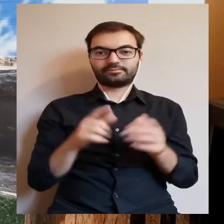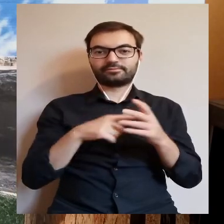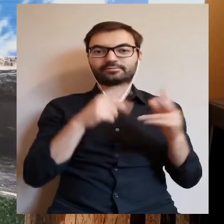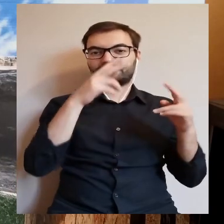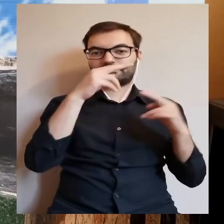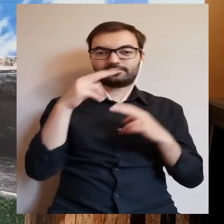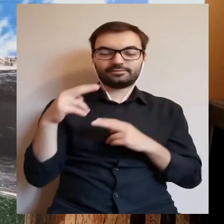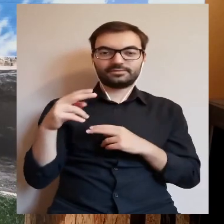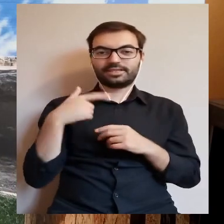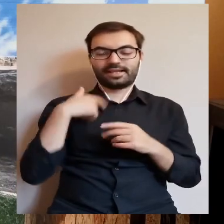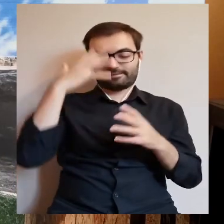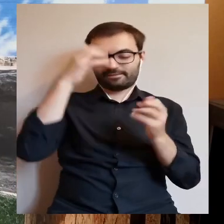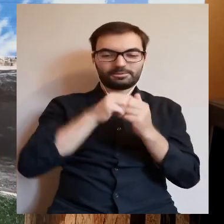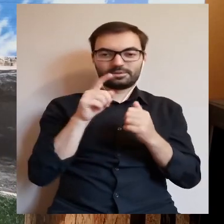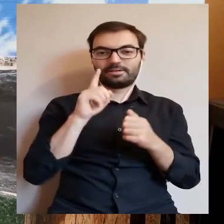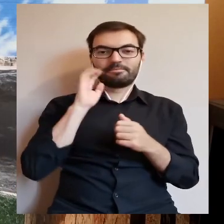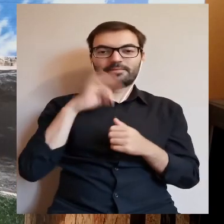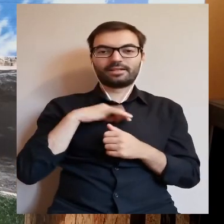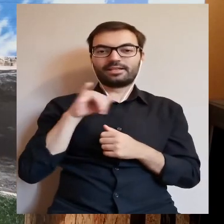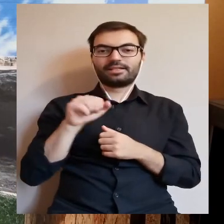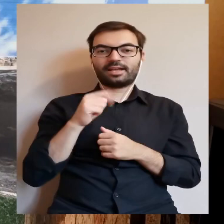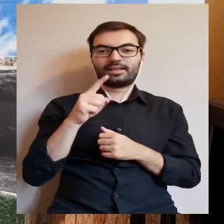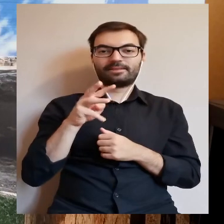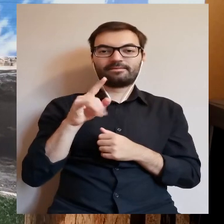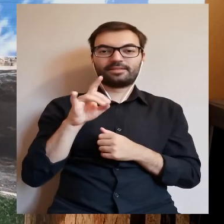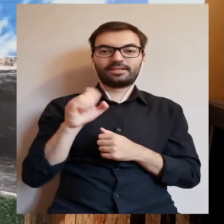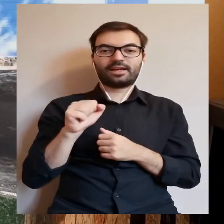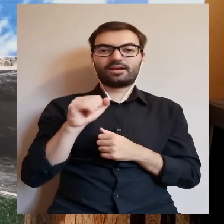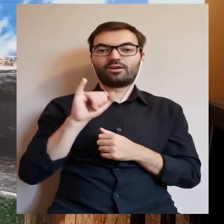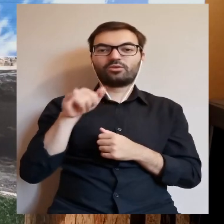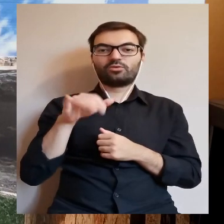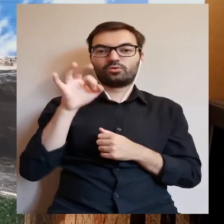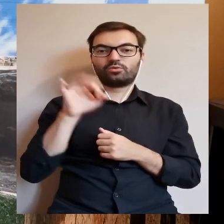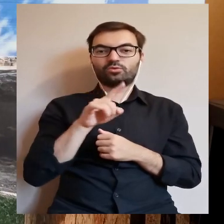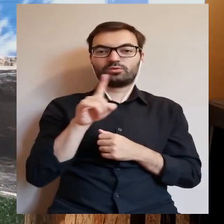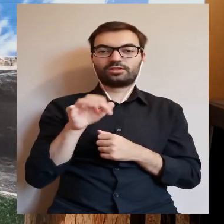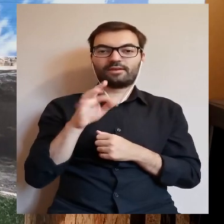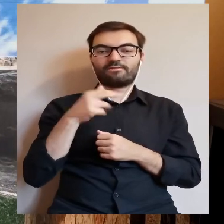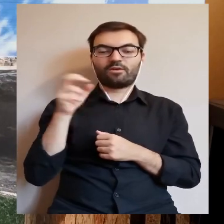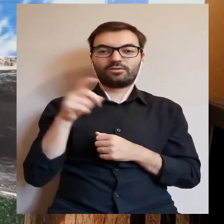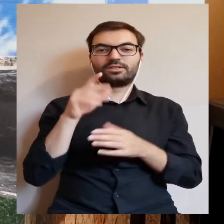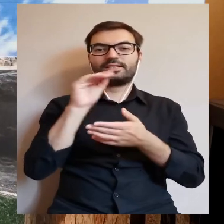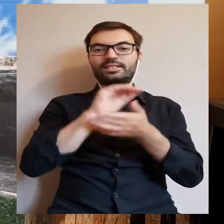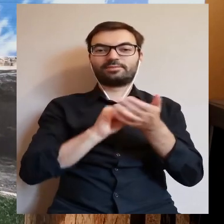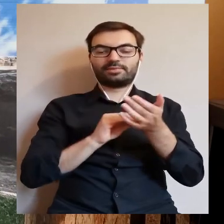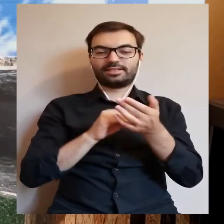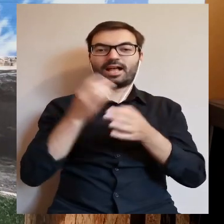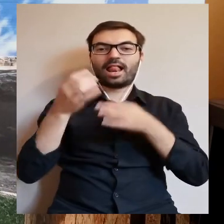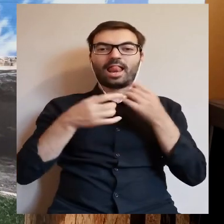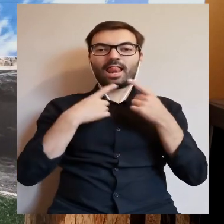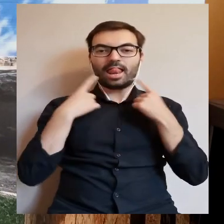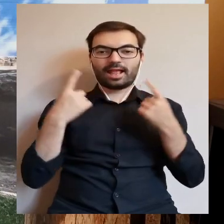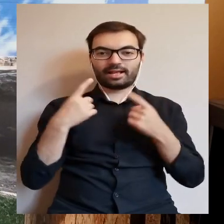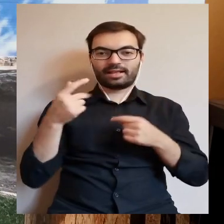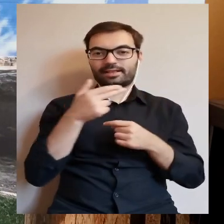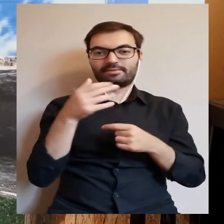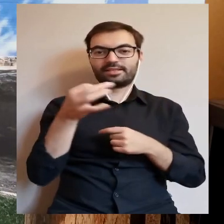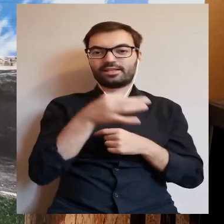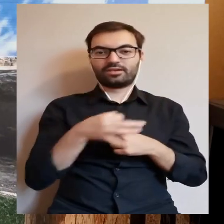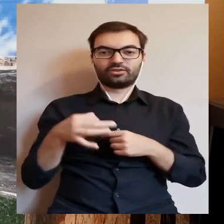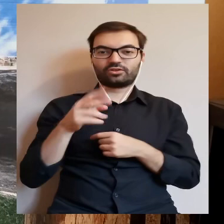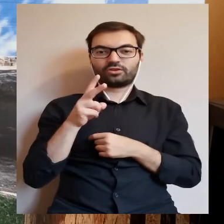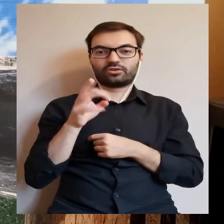strofy to niestety nie mojego autorstwa, ale pani Jadwigi Józefowicz, która wierszem spisała legendę o jeziorze Kocioł.